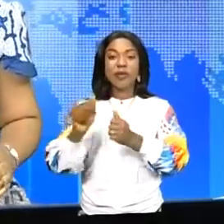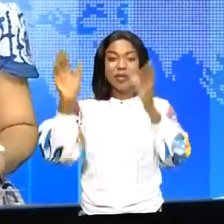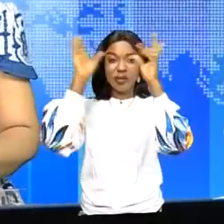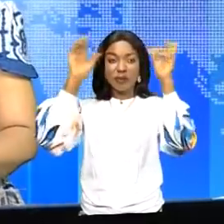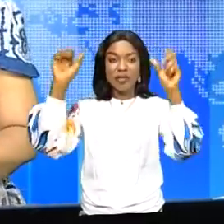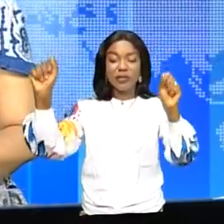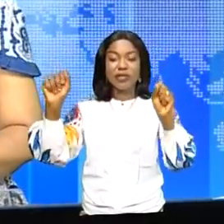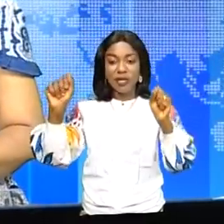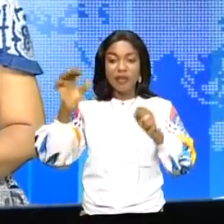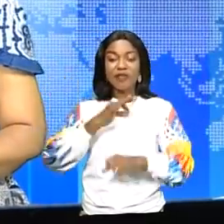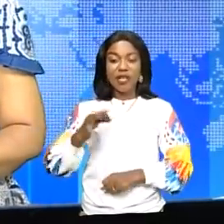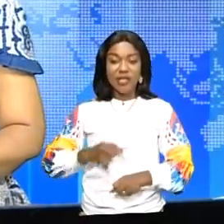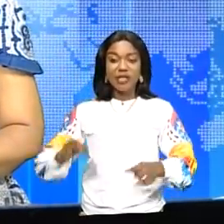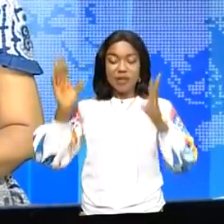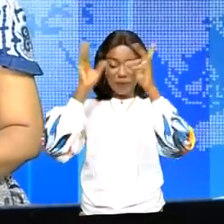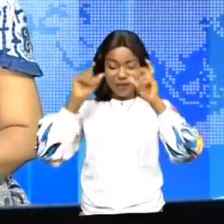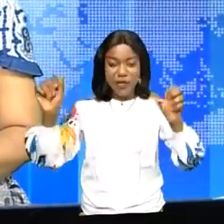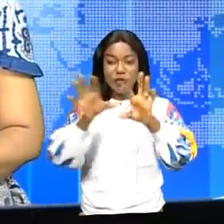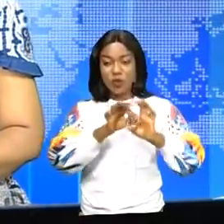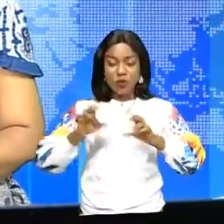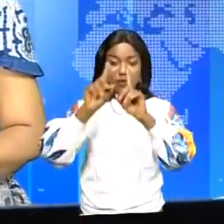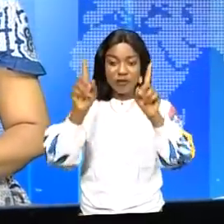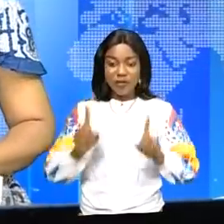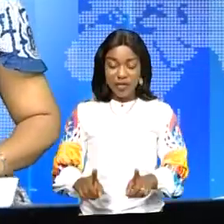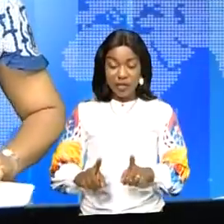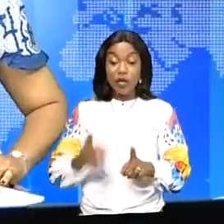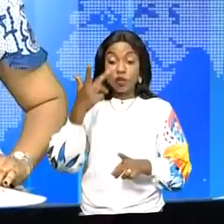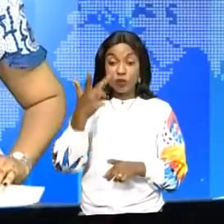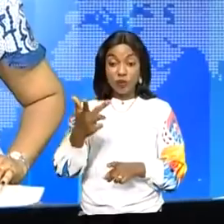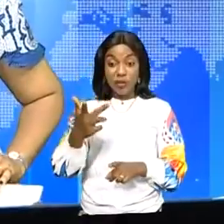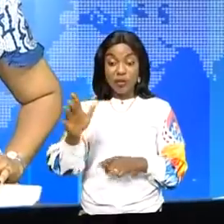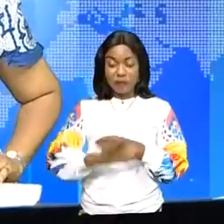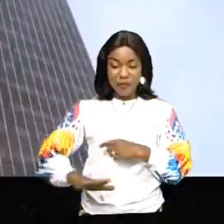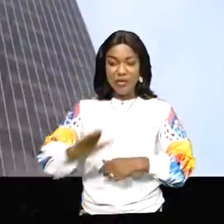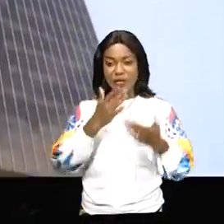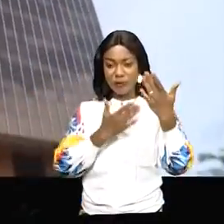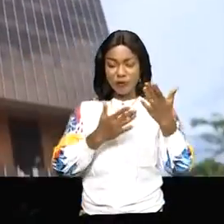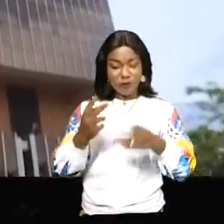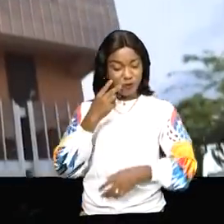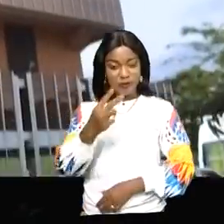'exercice de l'Union africaine. Trois pays sont concernés. Les détails avec Pierre Kibambeso Moïse.